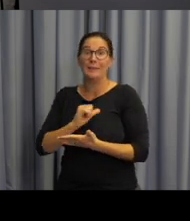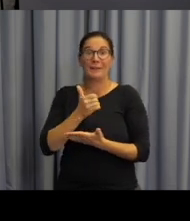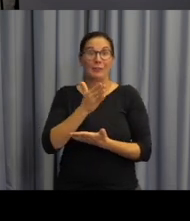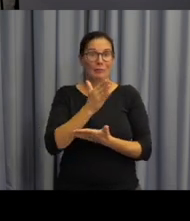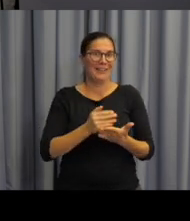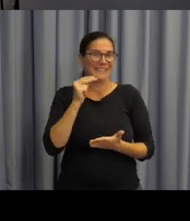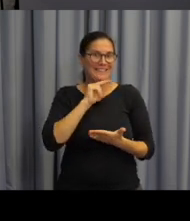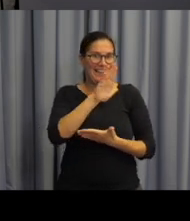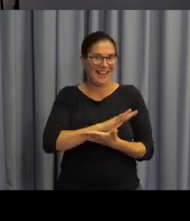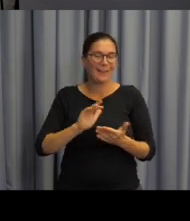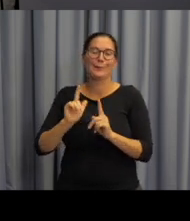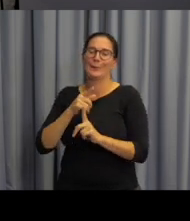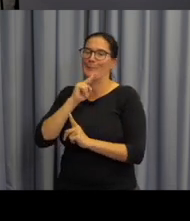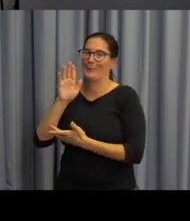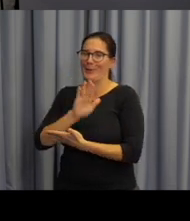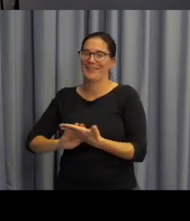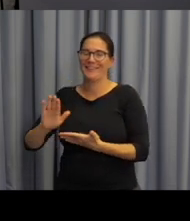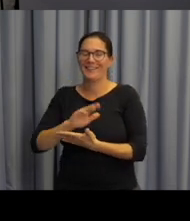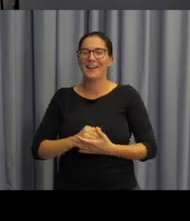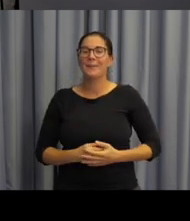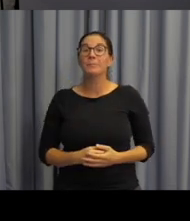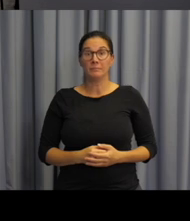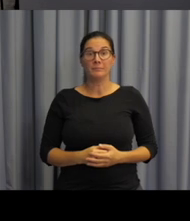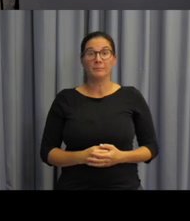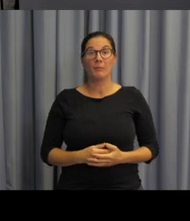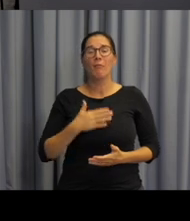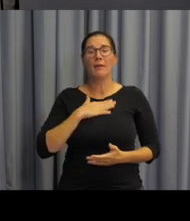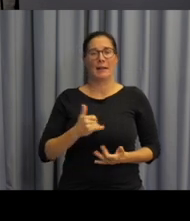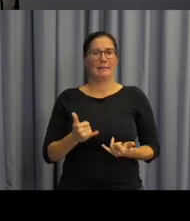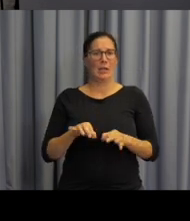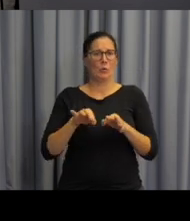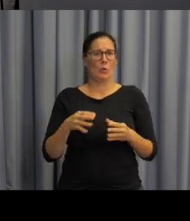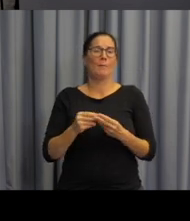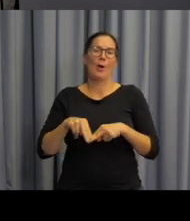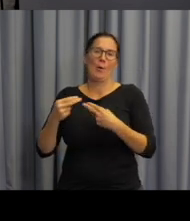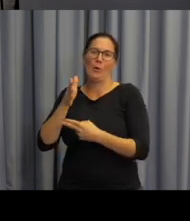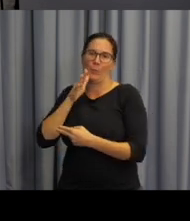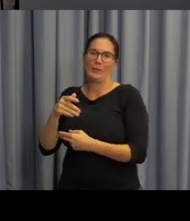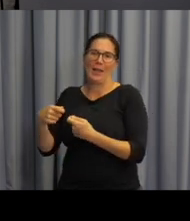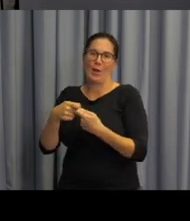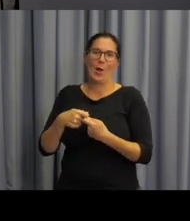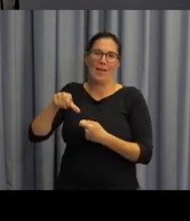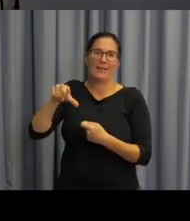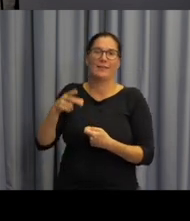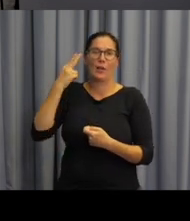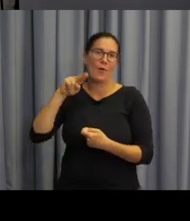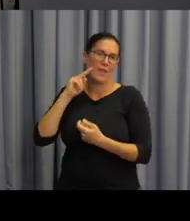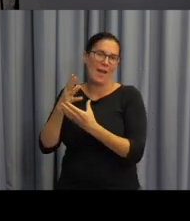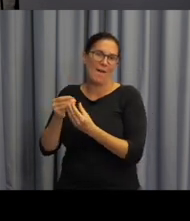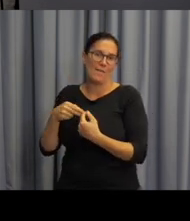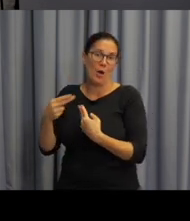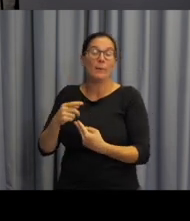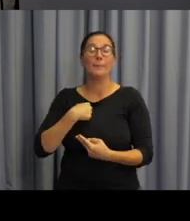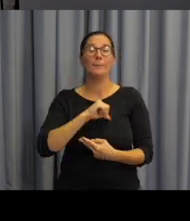První část zelená, druhá část modrá. A ráda bych zde na úvod, než dám slovo právě své kolegyně Race